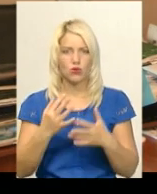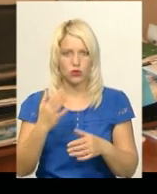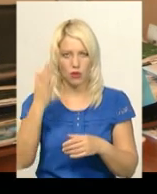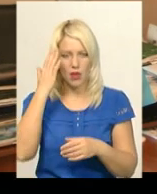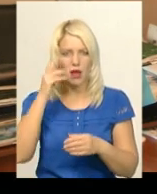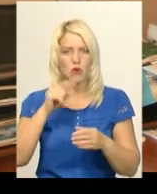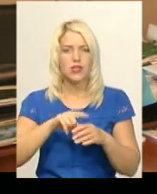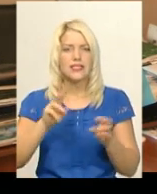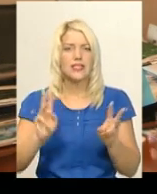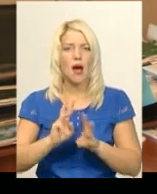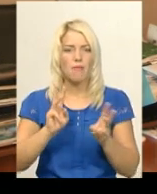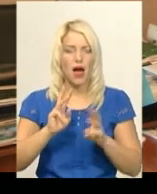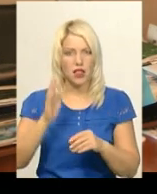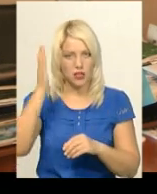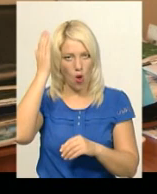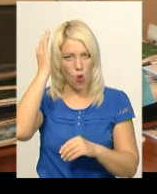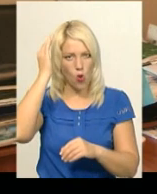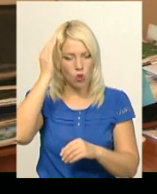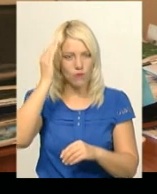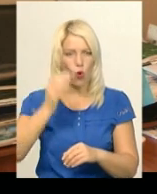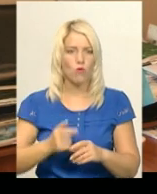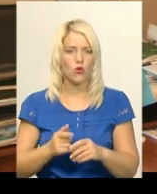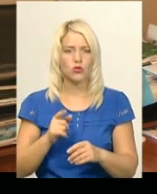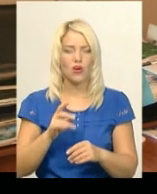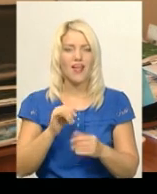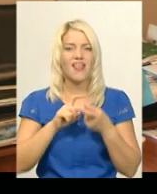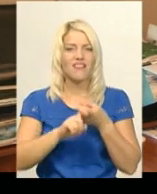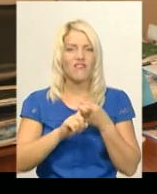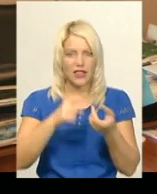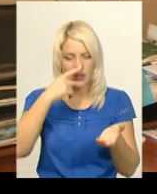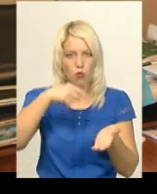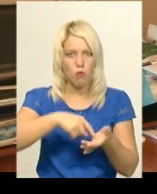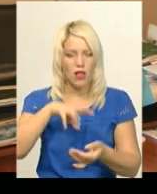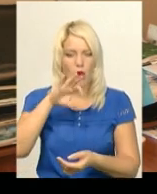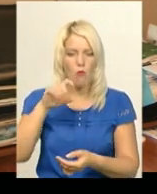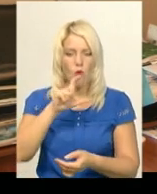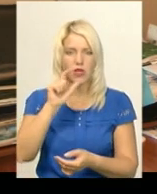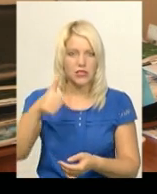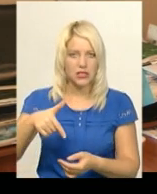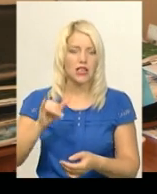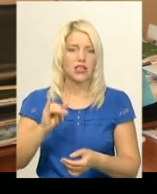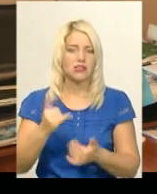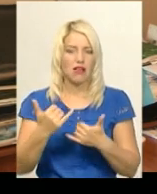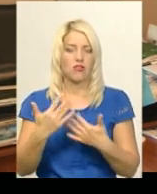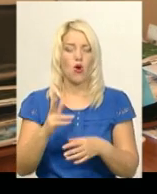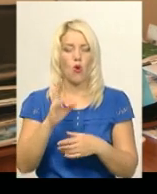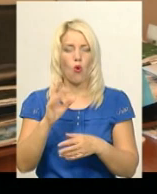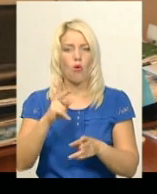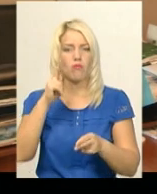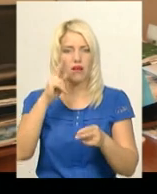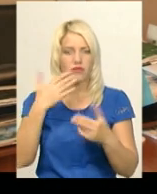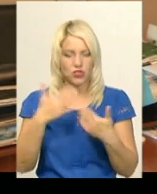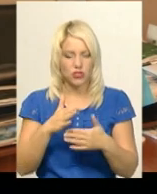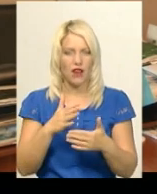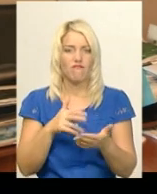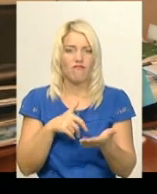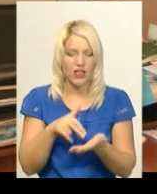головного мозку. Тобто інфекція пішла з соболоняк на мозок. І зараз вона вийшла з коми, їй краще, продовжуємо її лікувати.